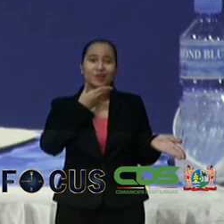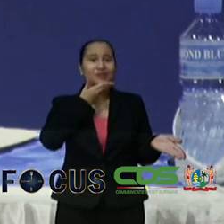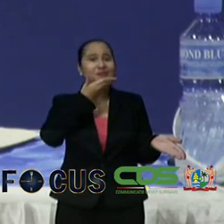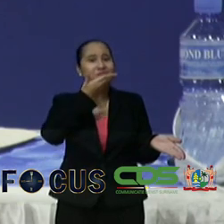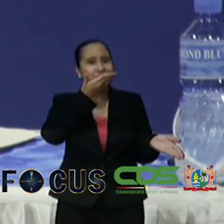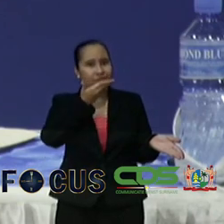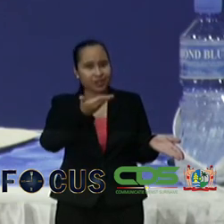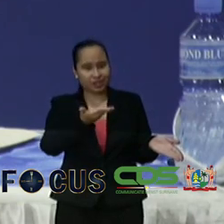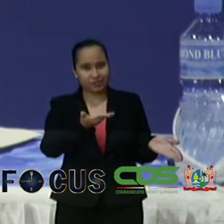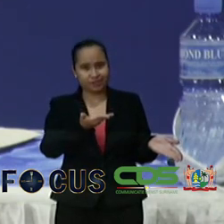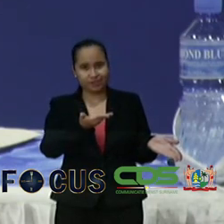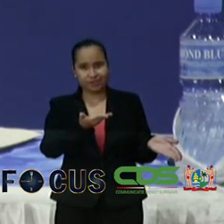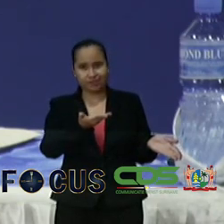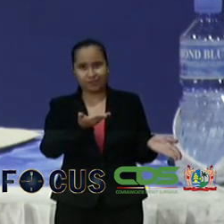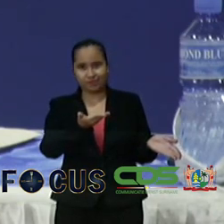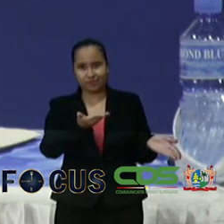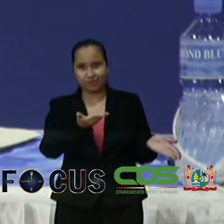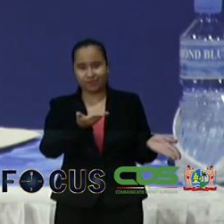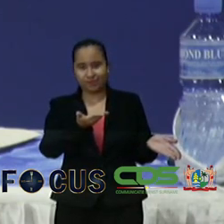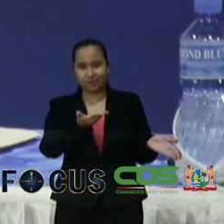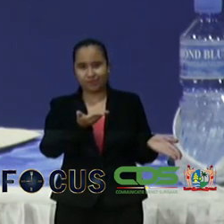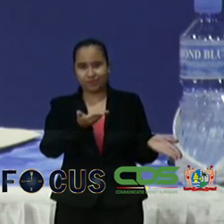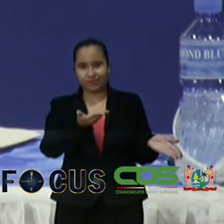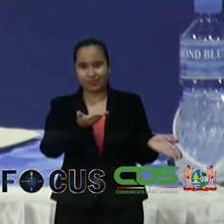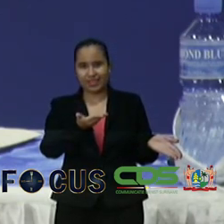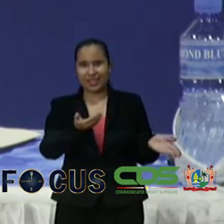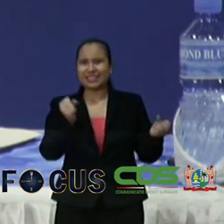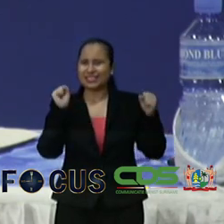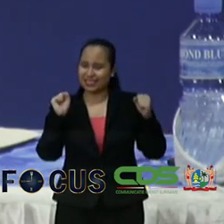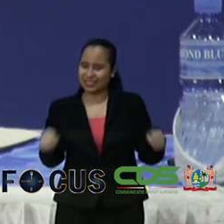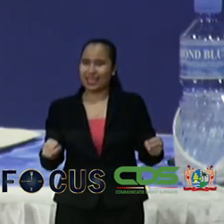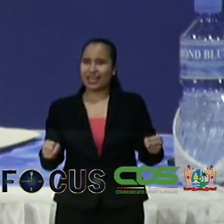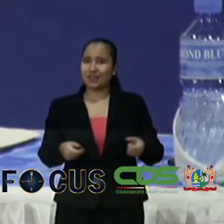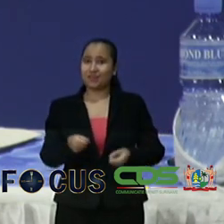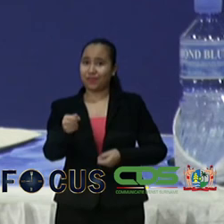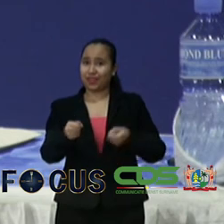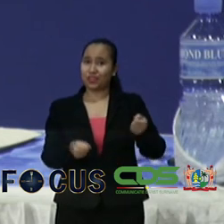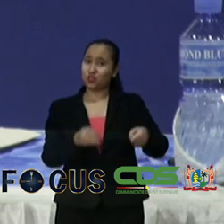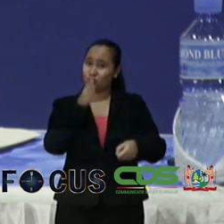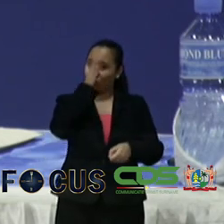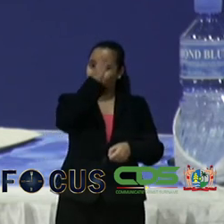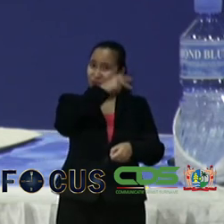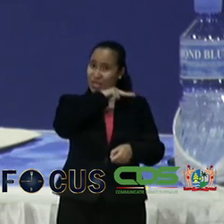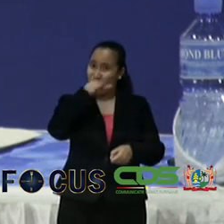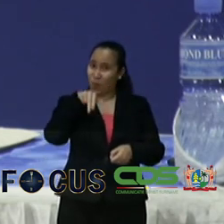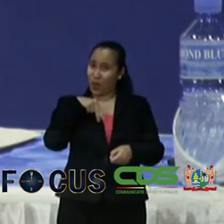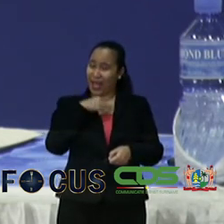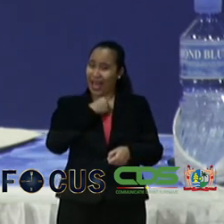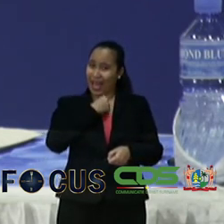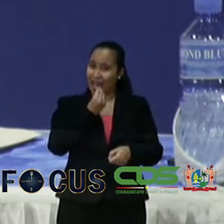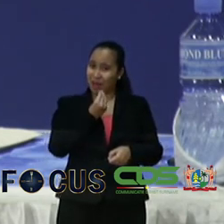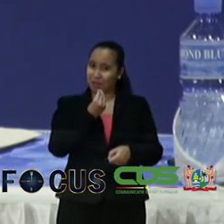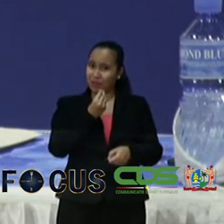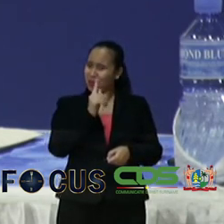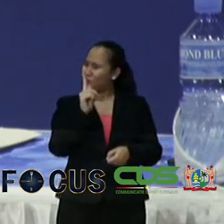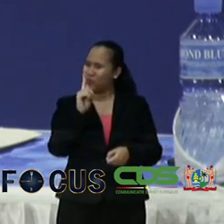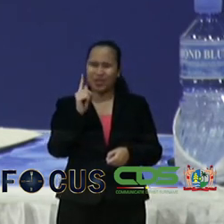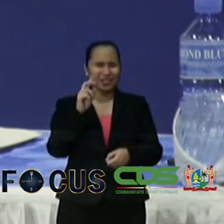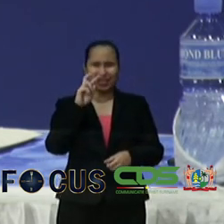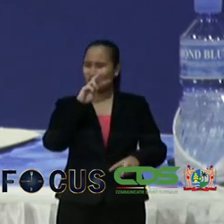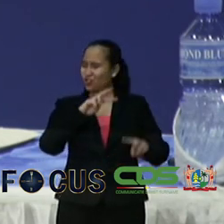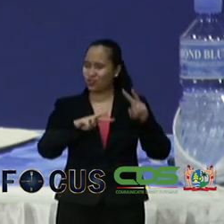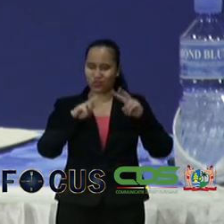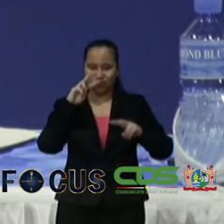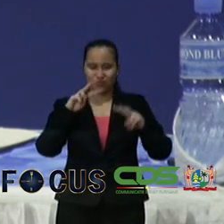dat zeker vanuit de regering en de doelstellingen die we voor ogen hebben dat we niet op zoek zijn naar